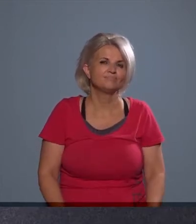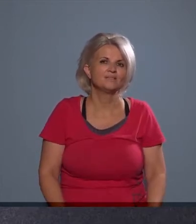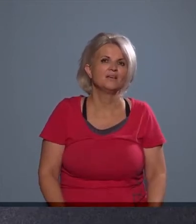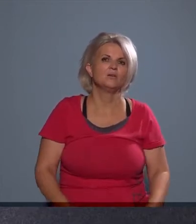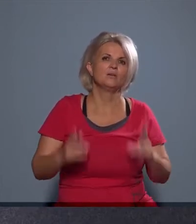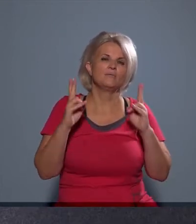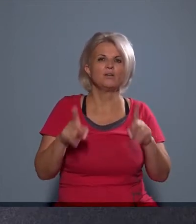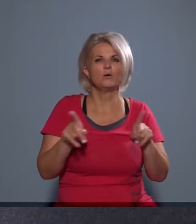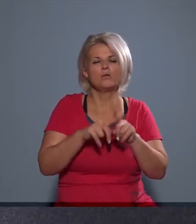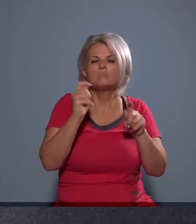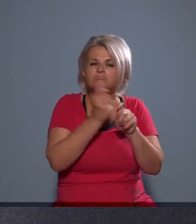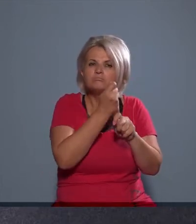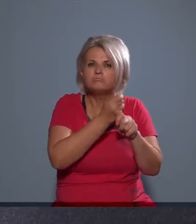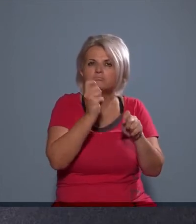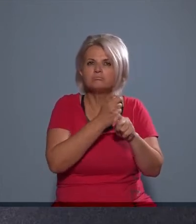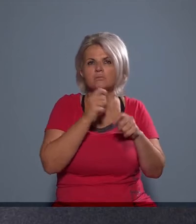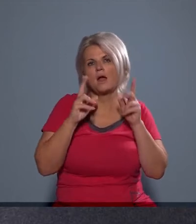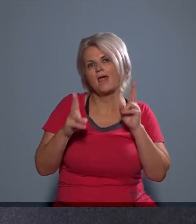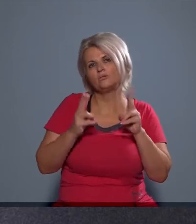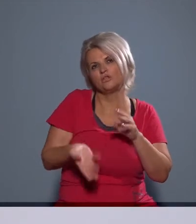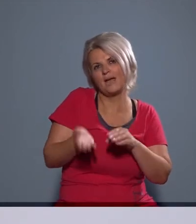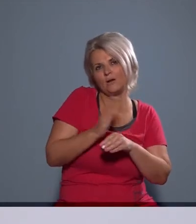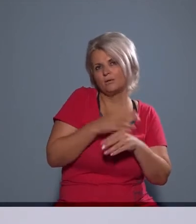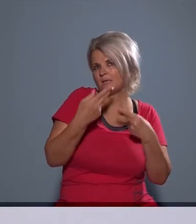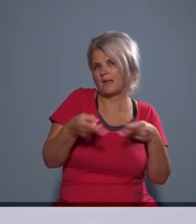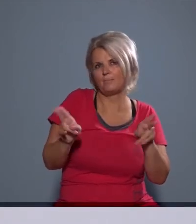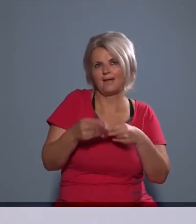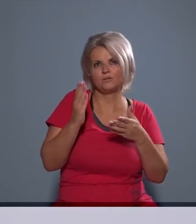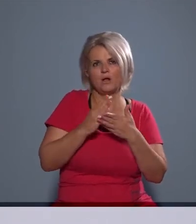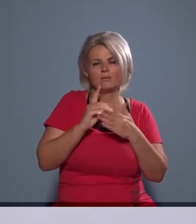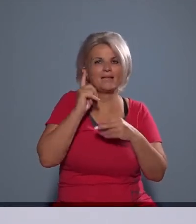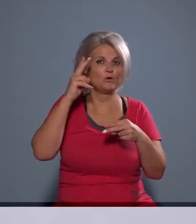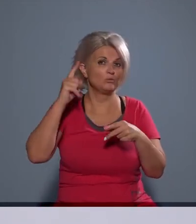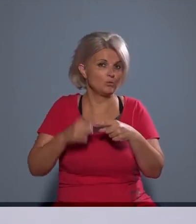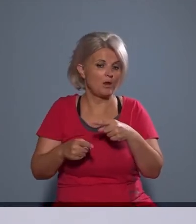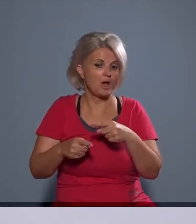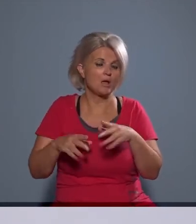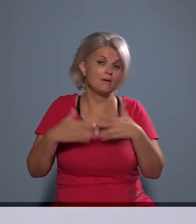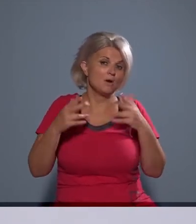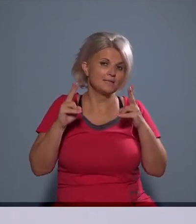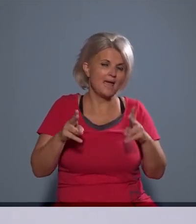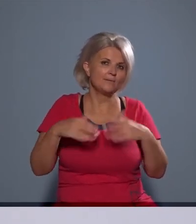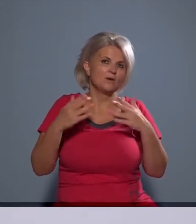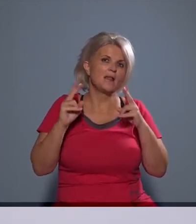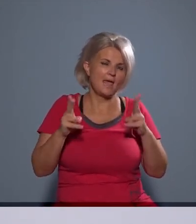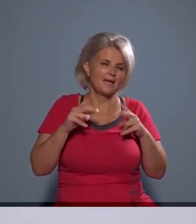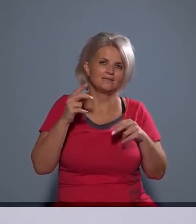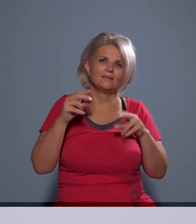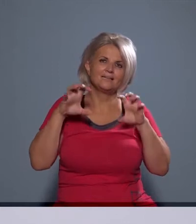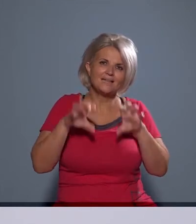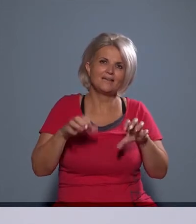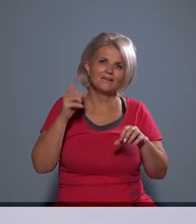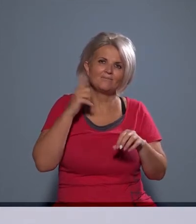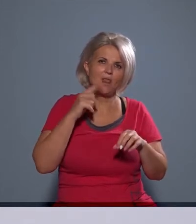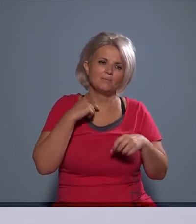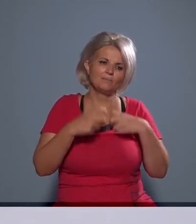vannak olyan reparációs lehetőségek, amelyeket előzetesen ugyan nem lehetett alkalmazni, de utólag vagy kell, vagy lehet